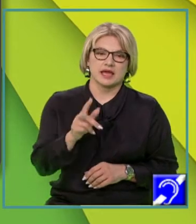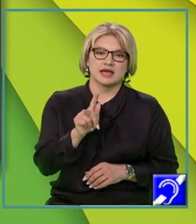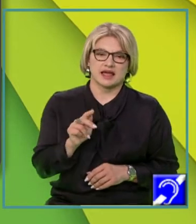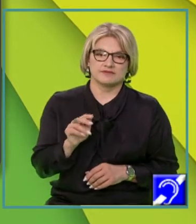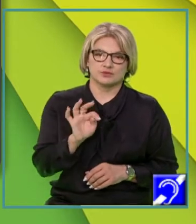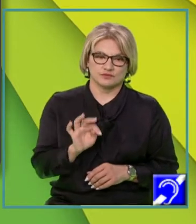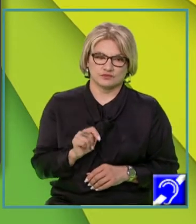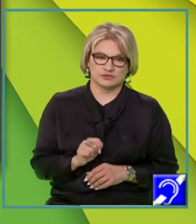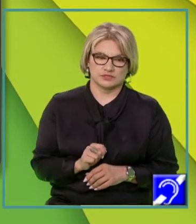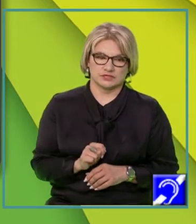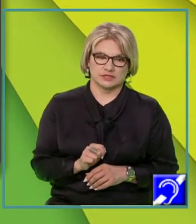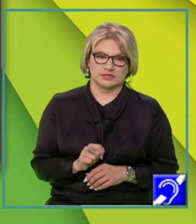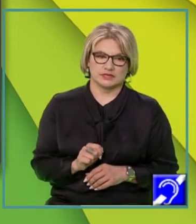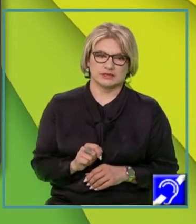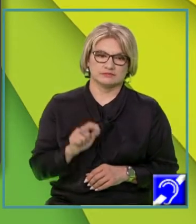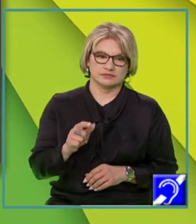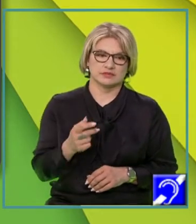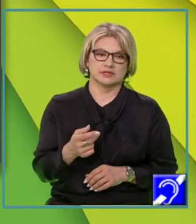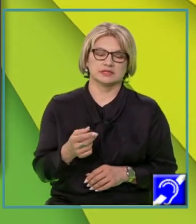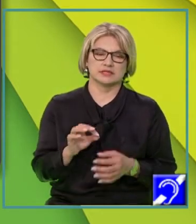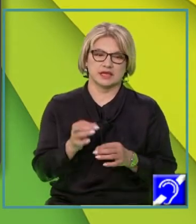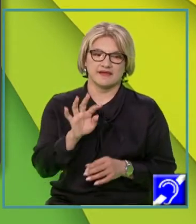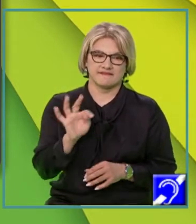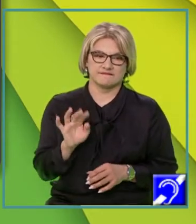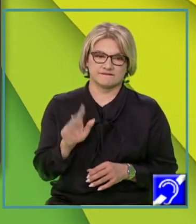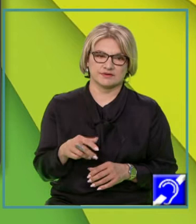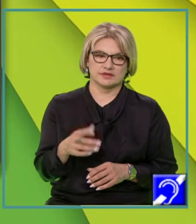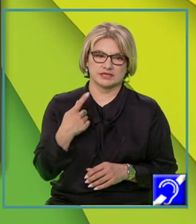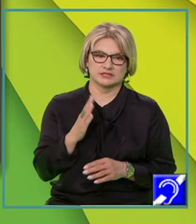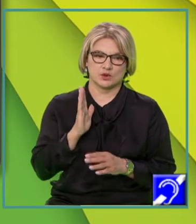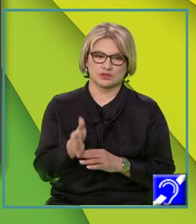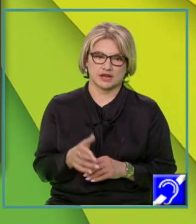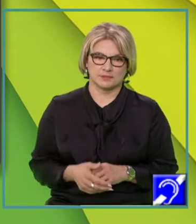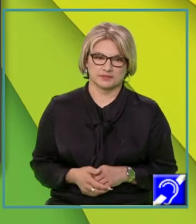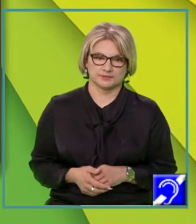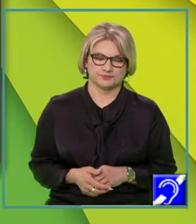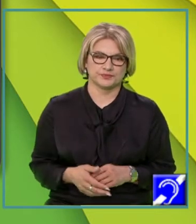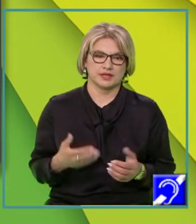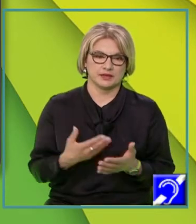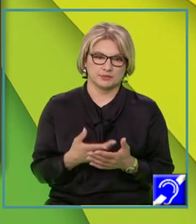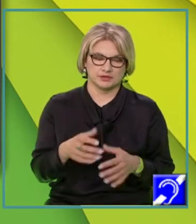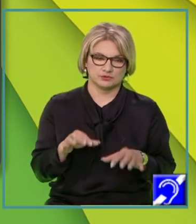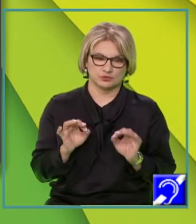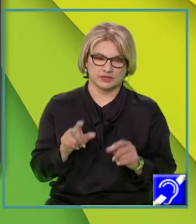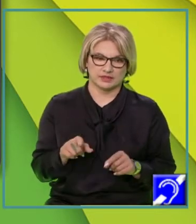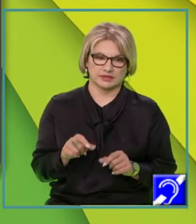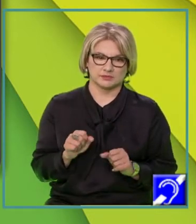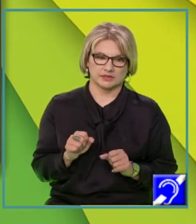f de forma aceasta este o dreaptă. Pentru a determina